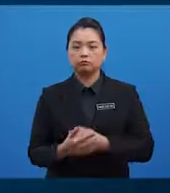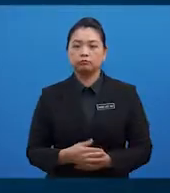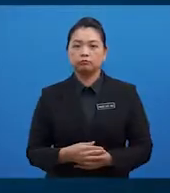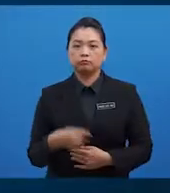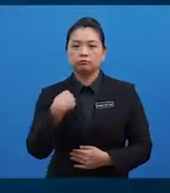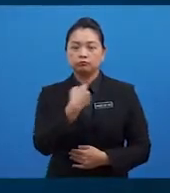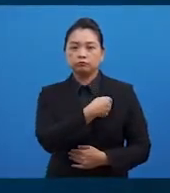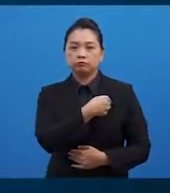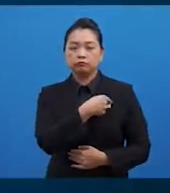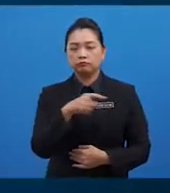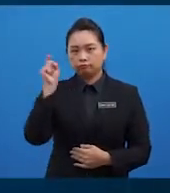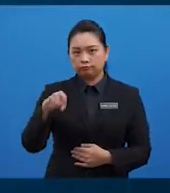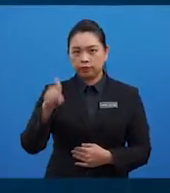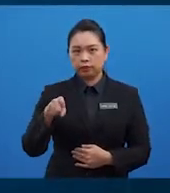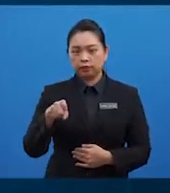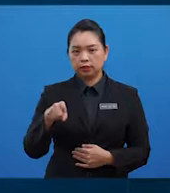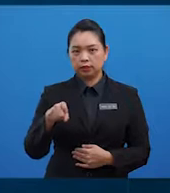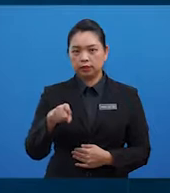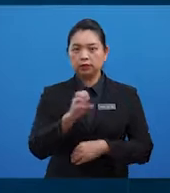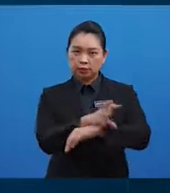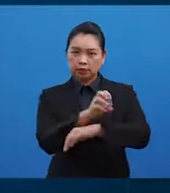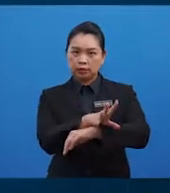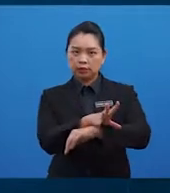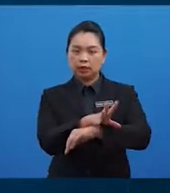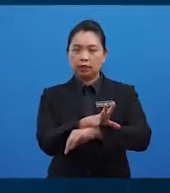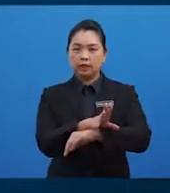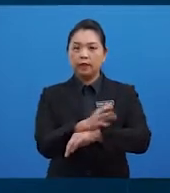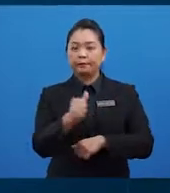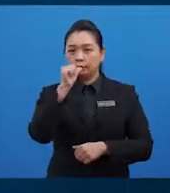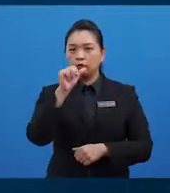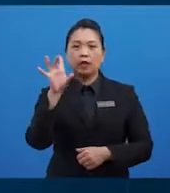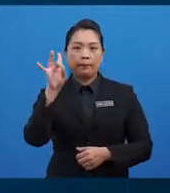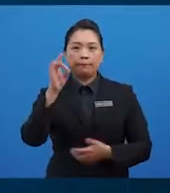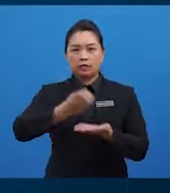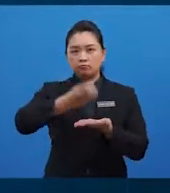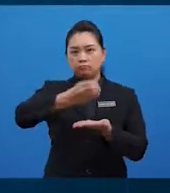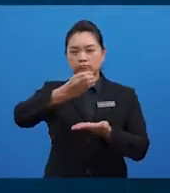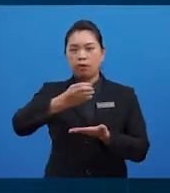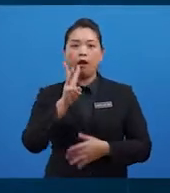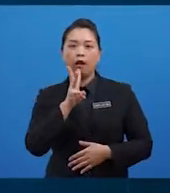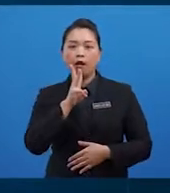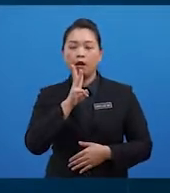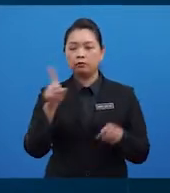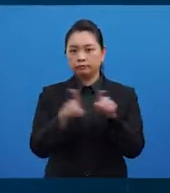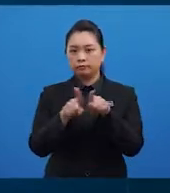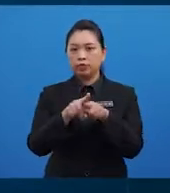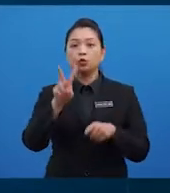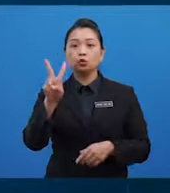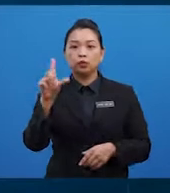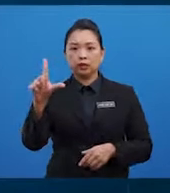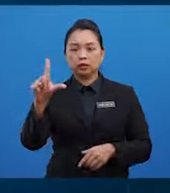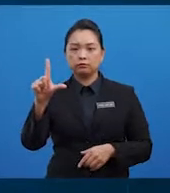Kita disarankan minum sebanyak 8 gelas air bersamaan